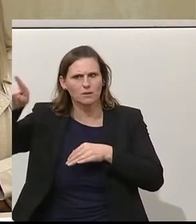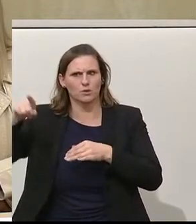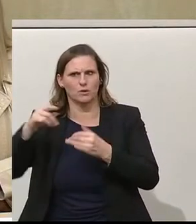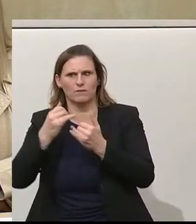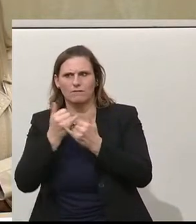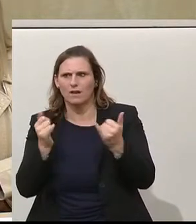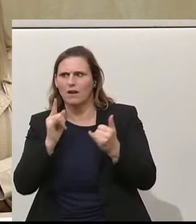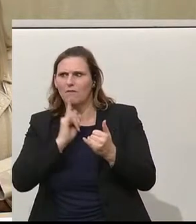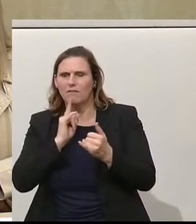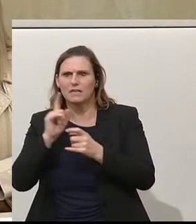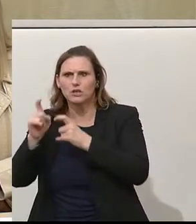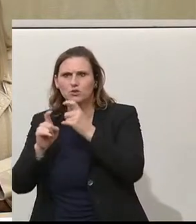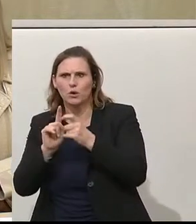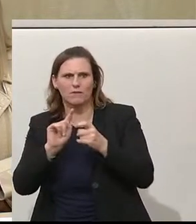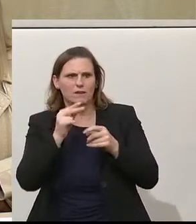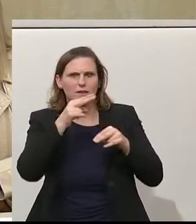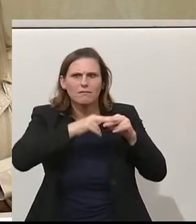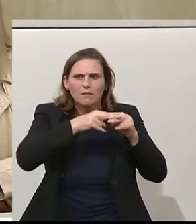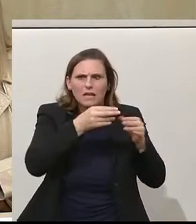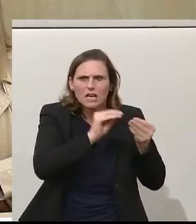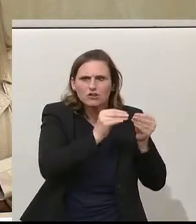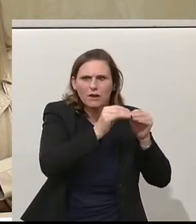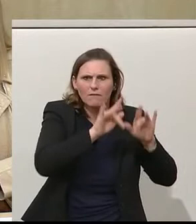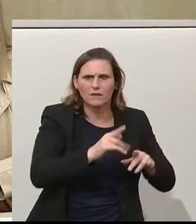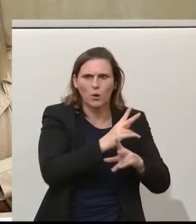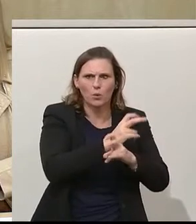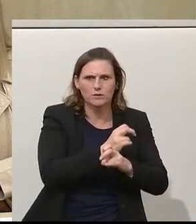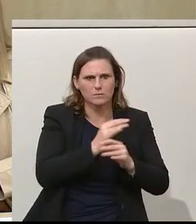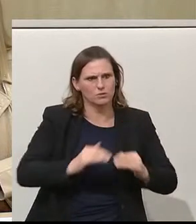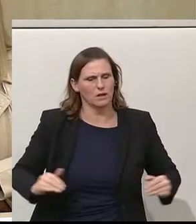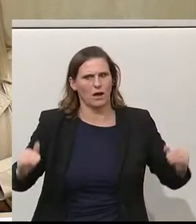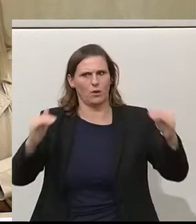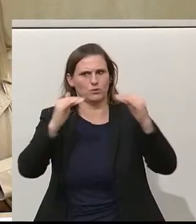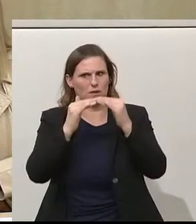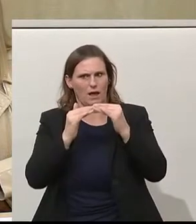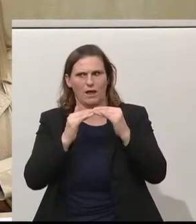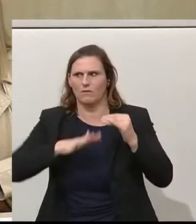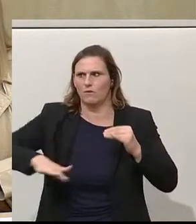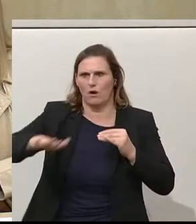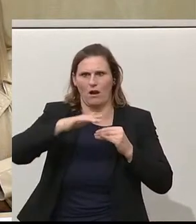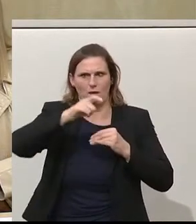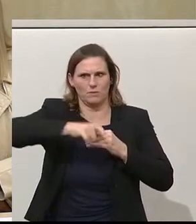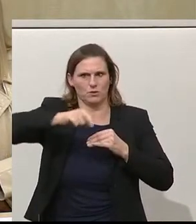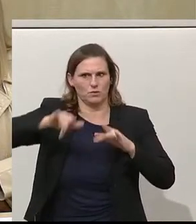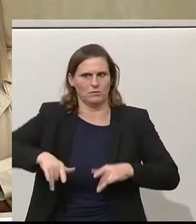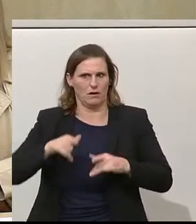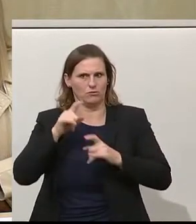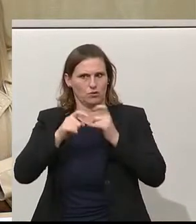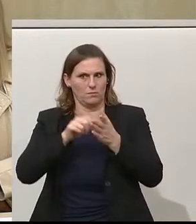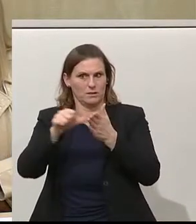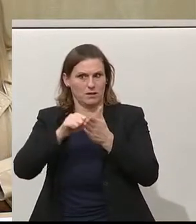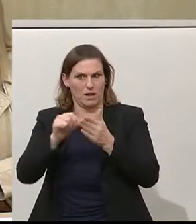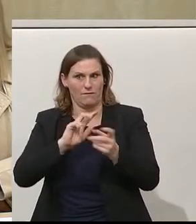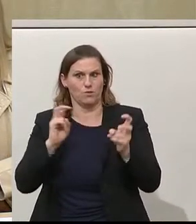zahlen als der Kreislaumseck in Österreich. Es ist nur ein Beitrag zu mehr Gerechtigkeit für alle Steuerzahlerinnen und Österreicher, wenn wir das